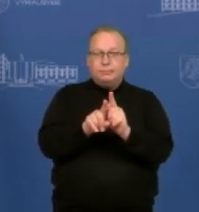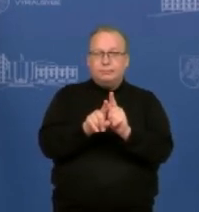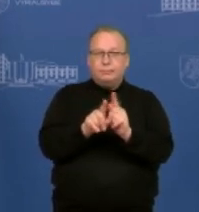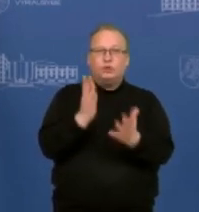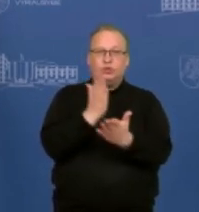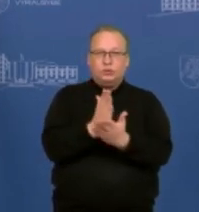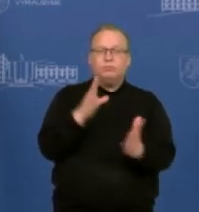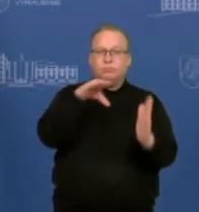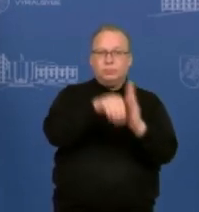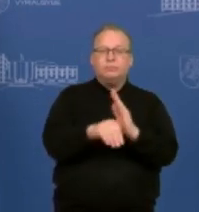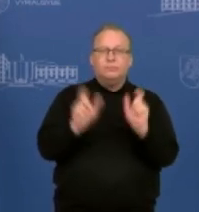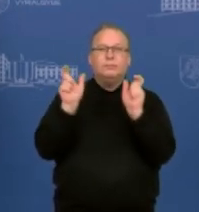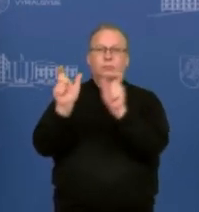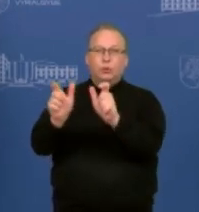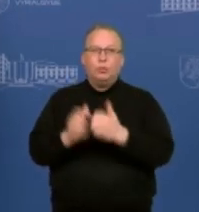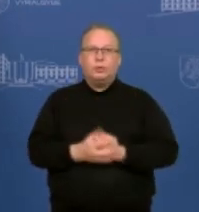atjungti nuo SWIFT sistemo.